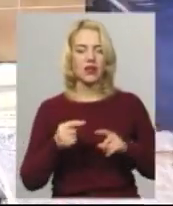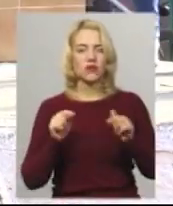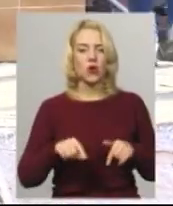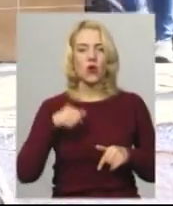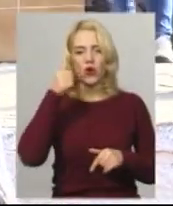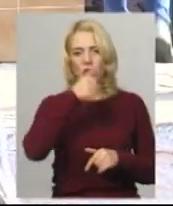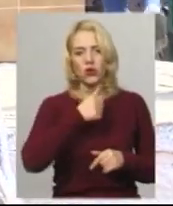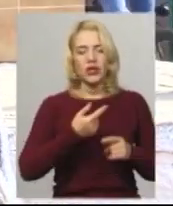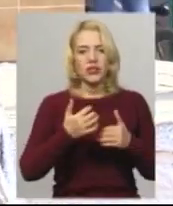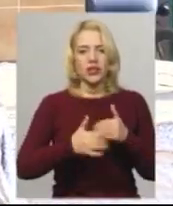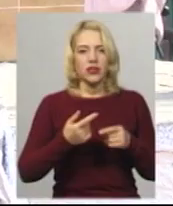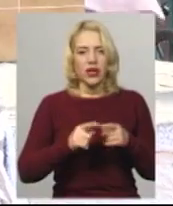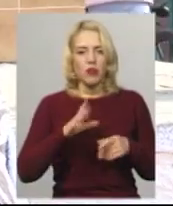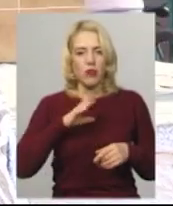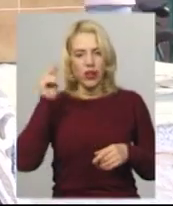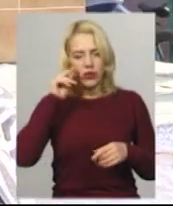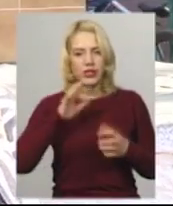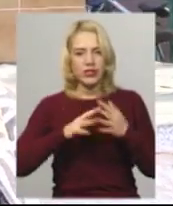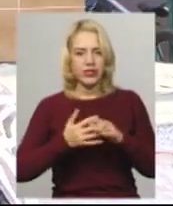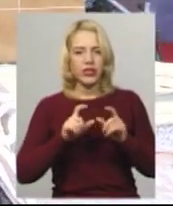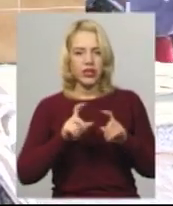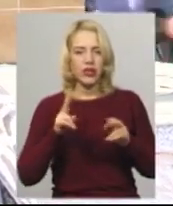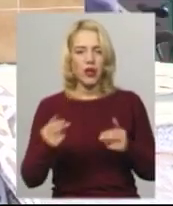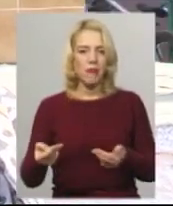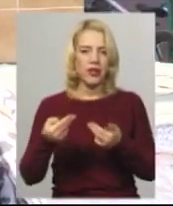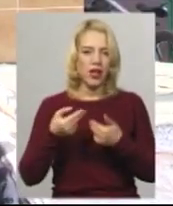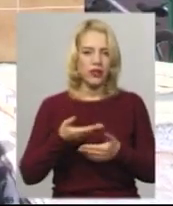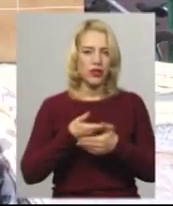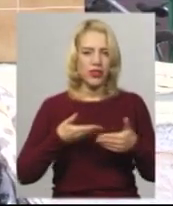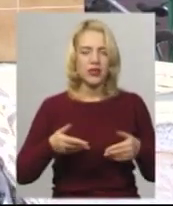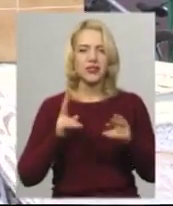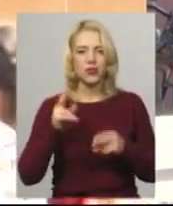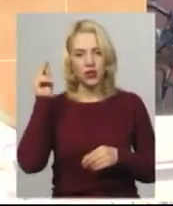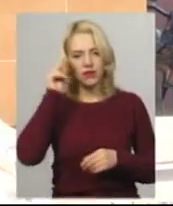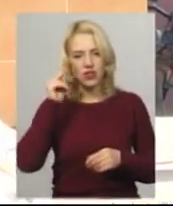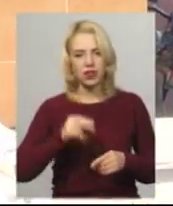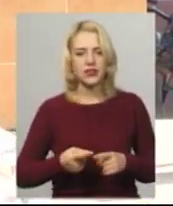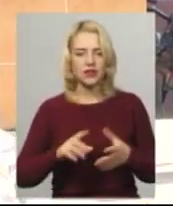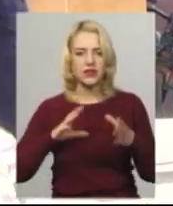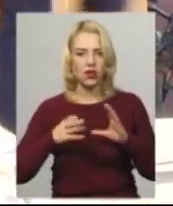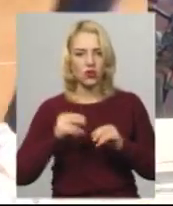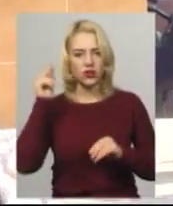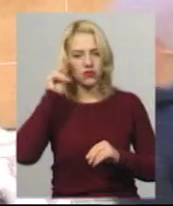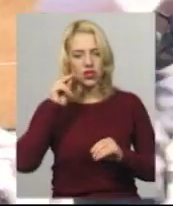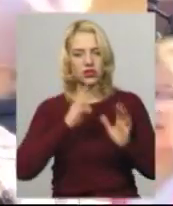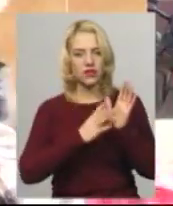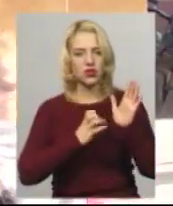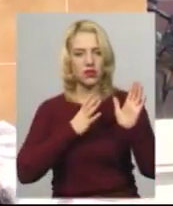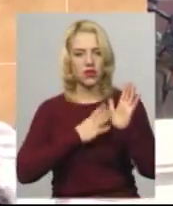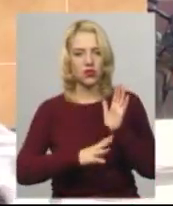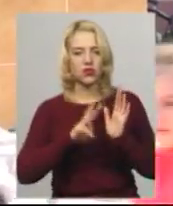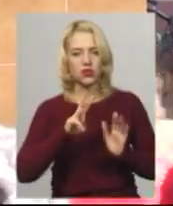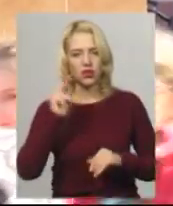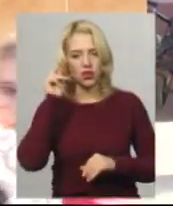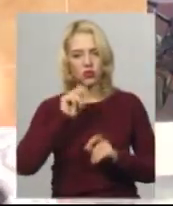року і серед них були і учні сільських шкіл, які до нас приїжджали з сільських шкіл і навчалися. Всього навчається 993